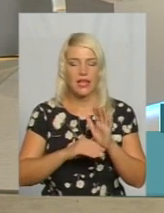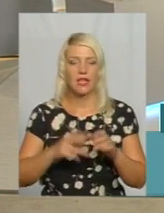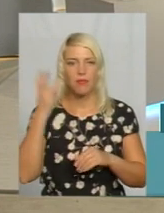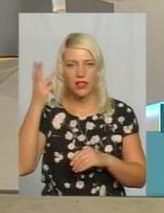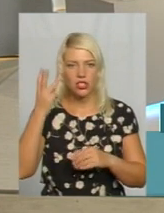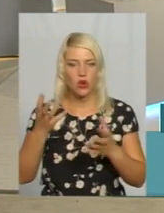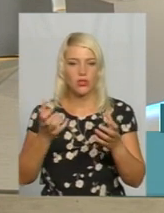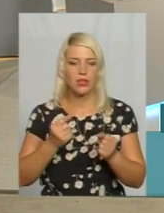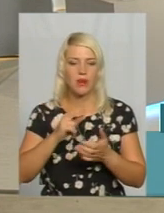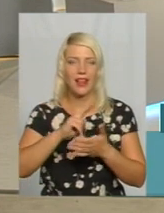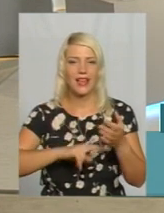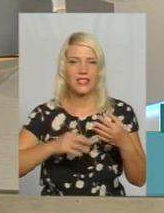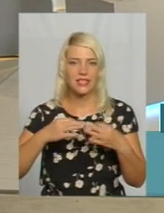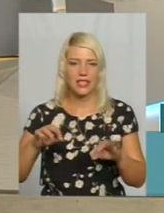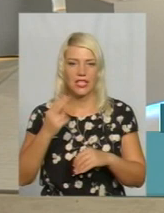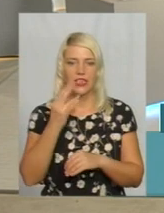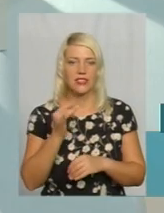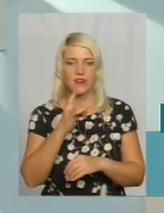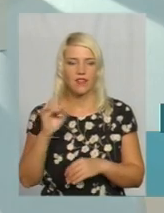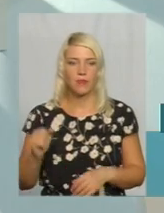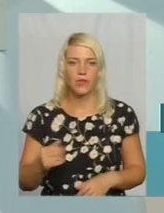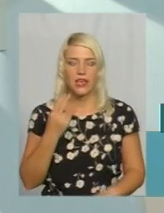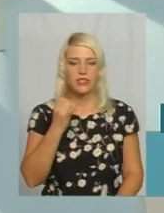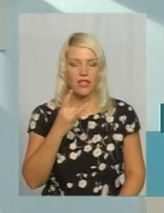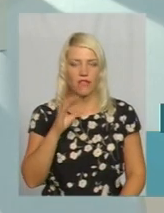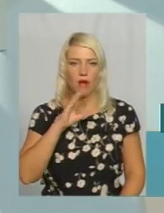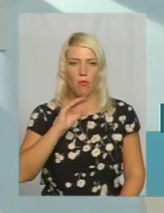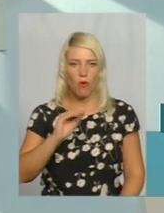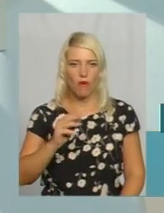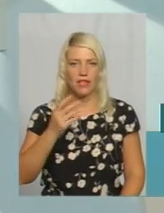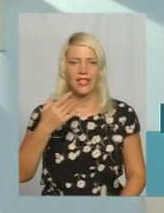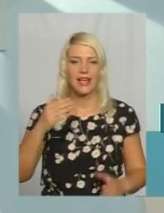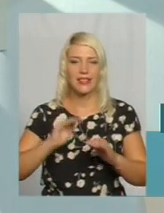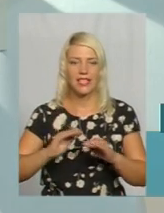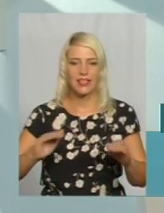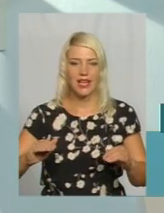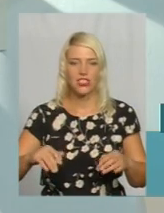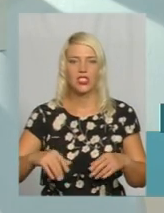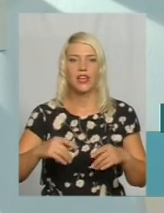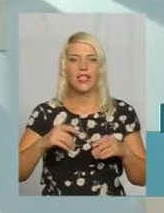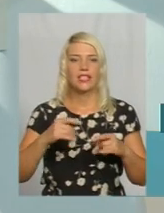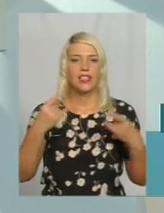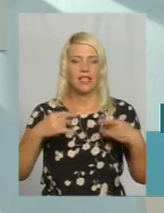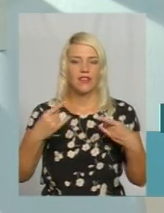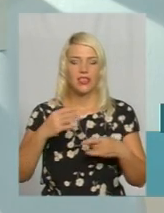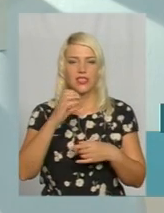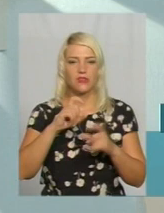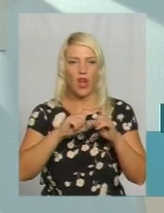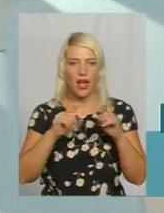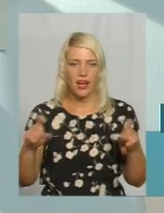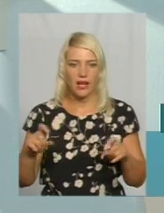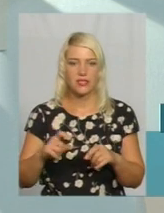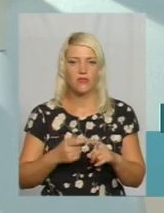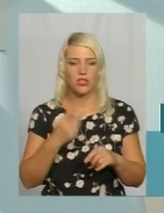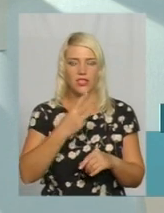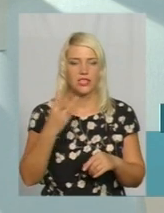мовлення? У цифрі сьогодні мовить Дитяче телевізійне агентство, логотип 33 канал, Проскурів,